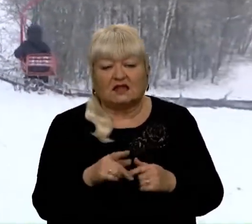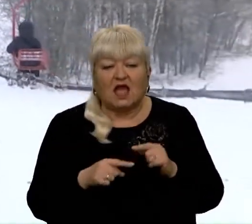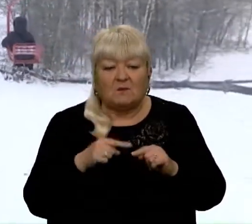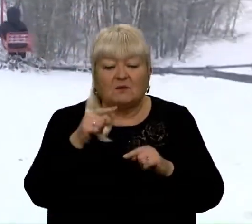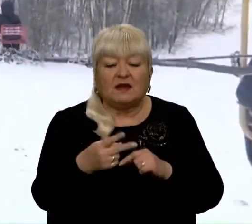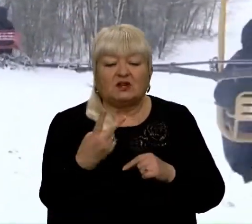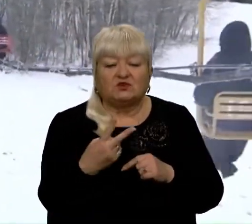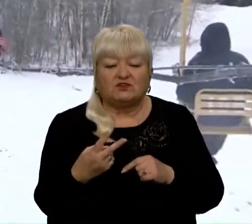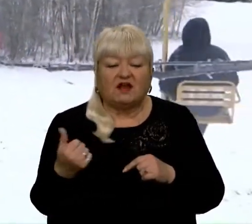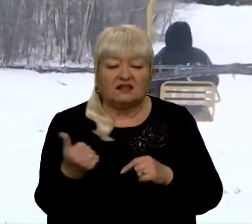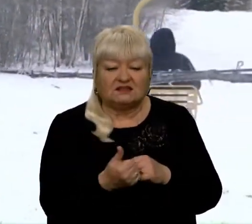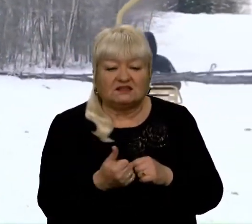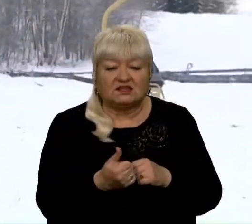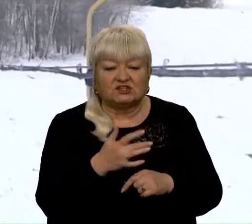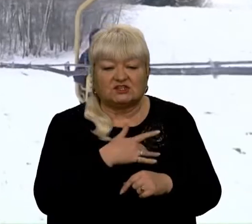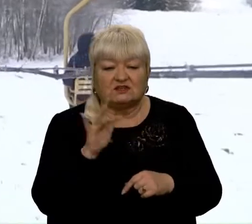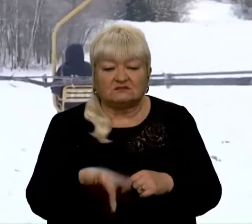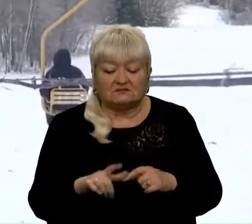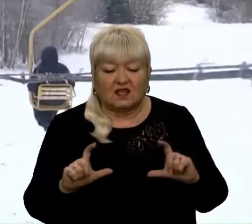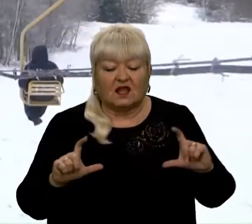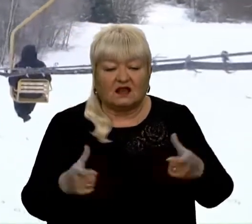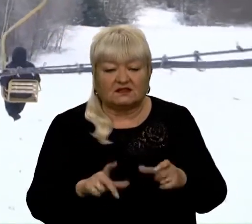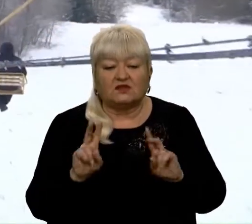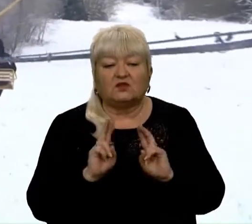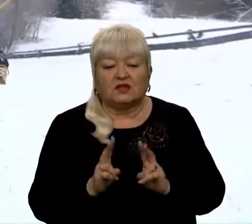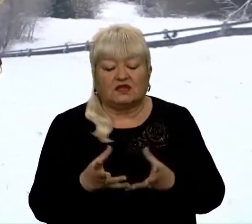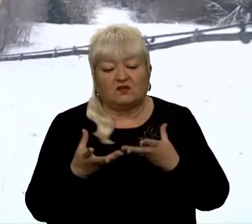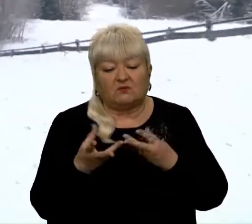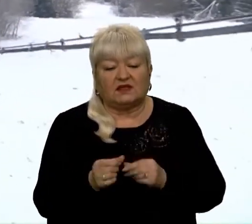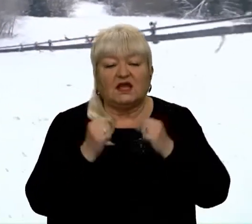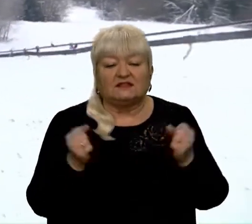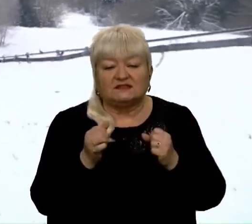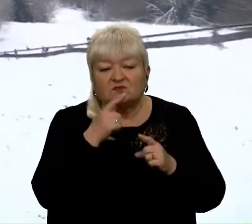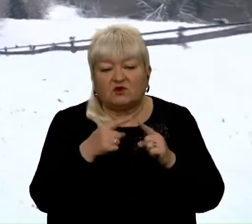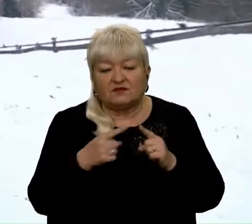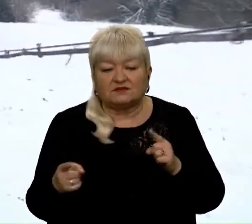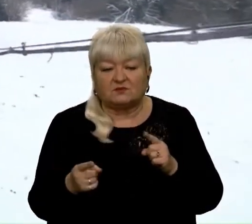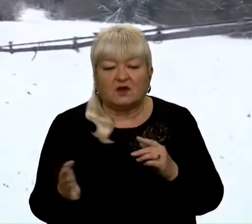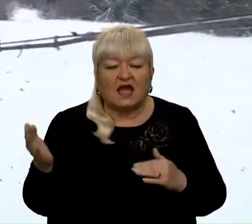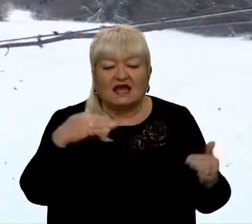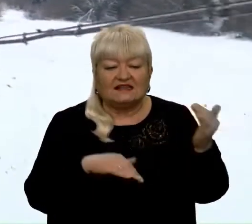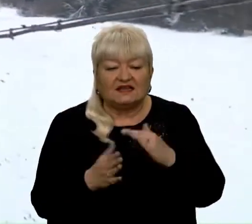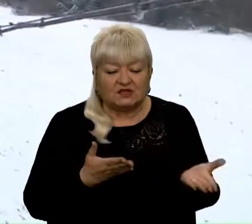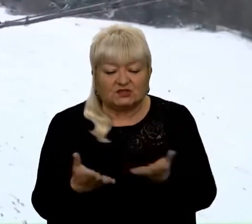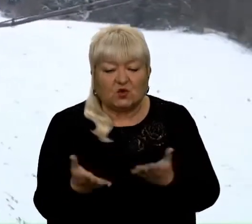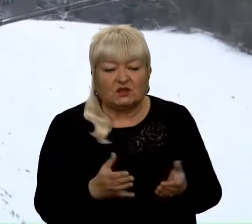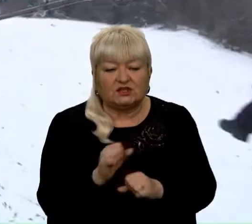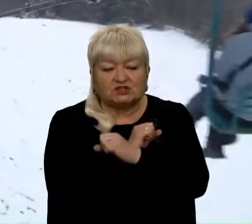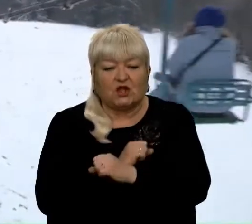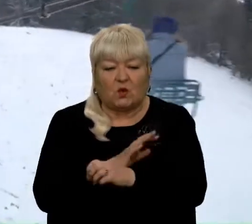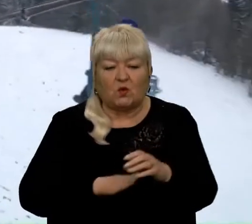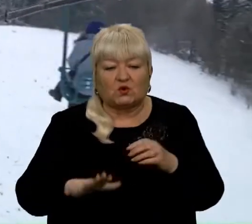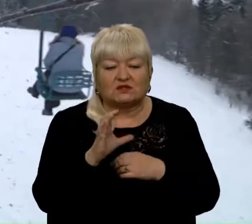зимового локдауну, який безперечно вплинув і на зимовий сезон на гірськолижних курортах Львівщини, зокрема і в Славському.